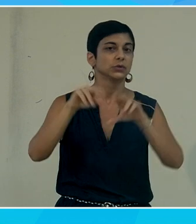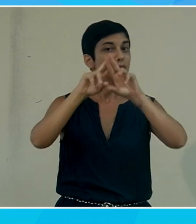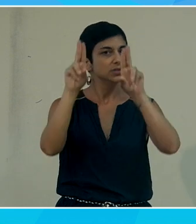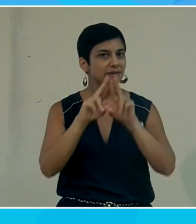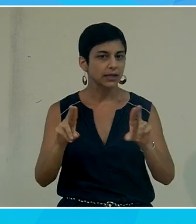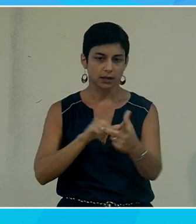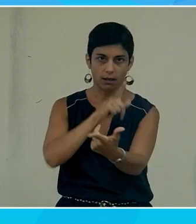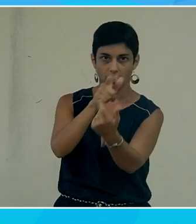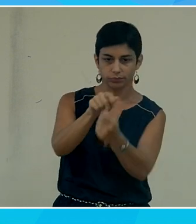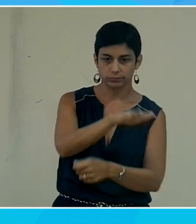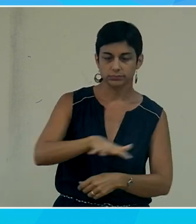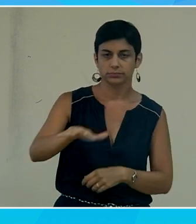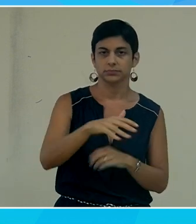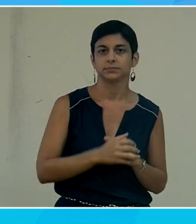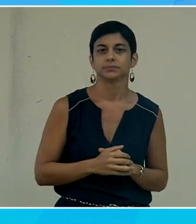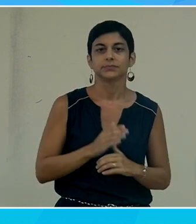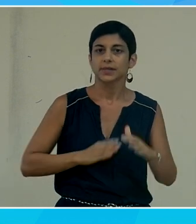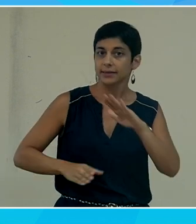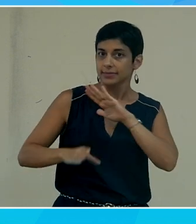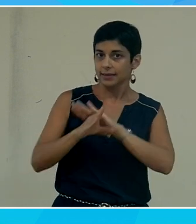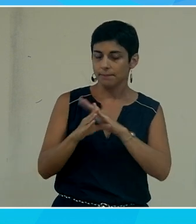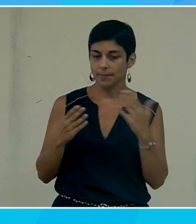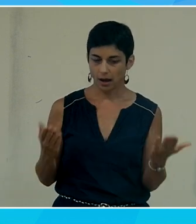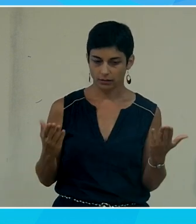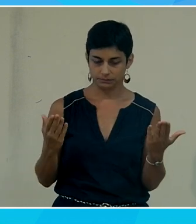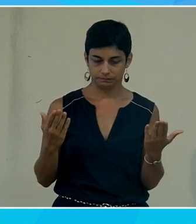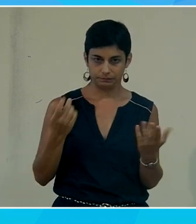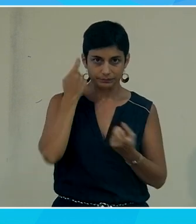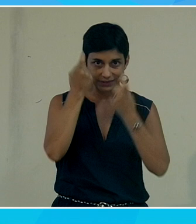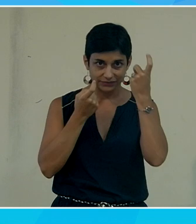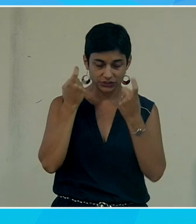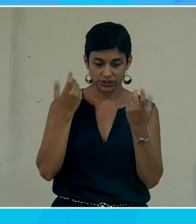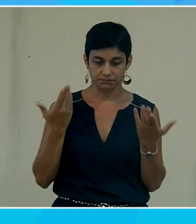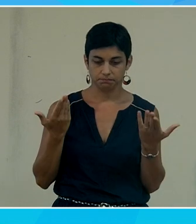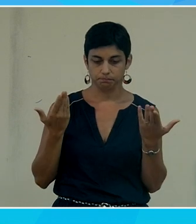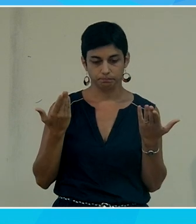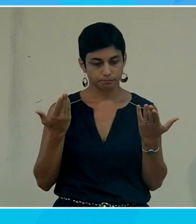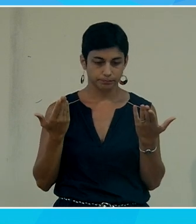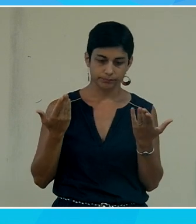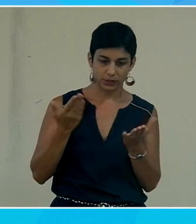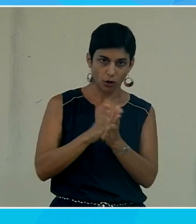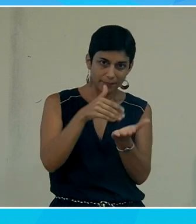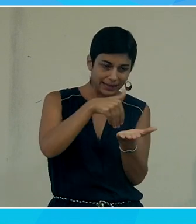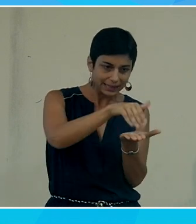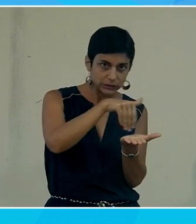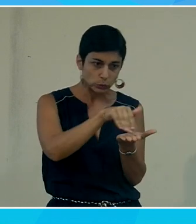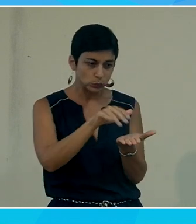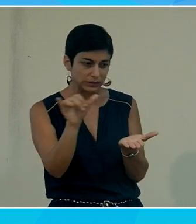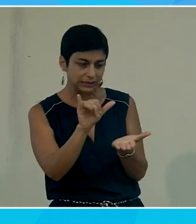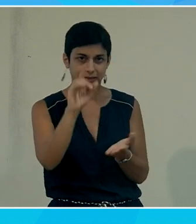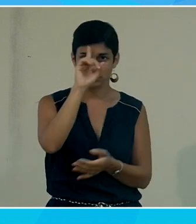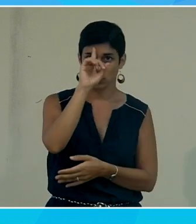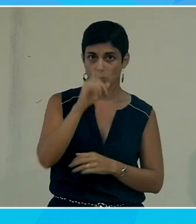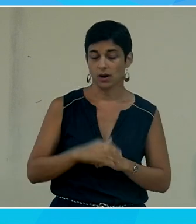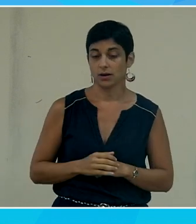c'est essayer déjà d'identifier pourquoi on exclut des personnes et donc d'essayer d'identifier justement ces zones d'exclusion alors c'est